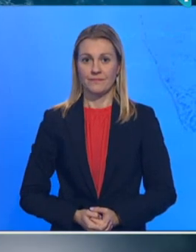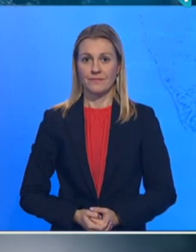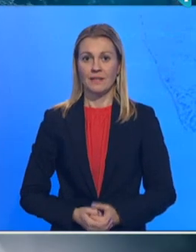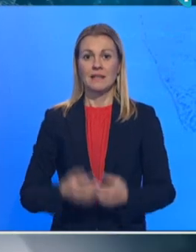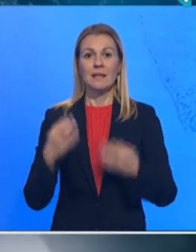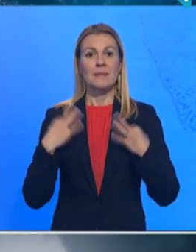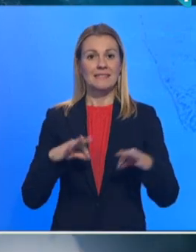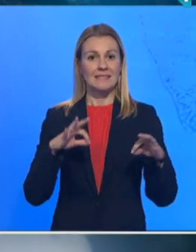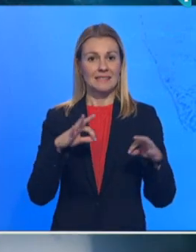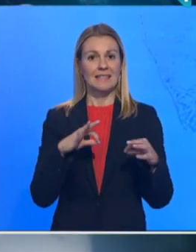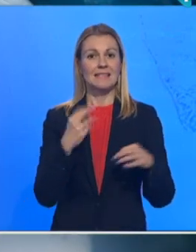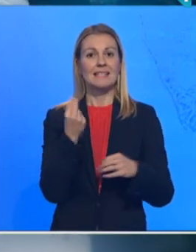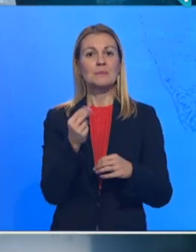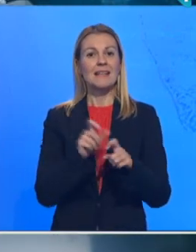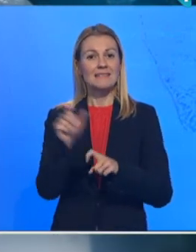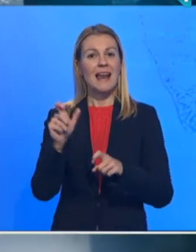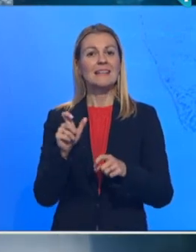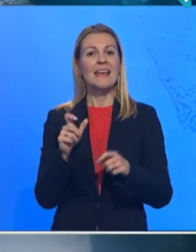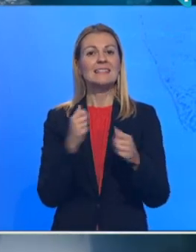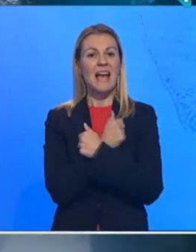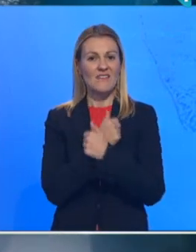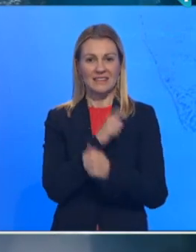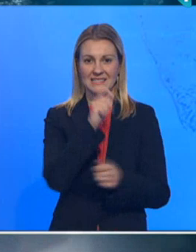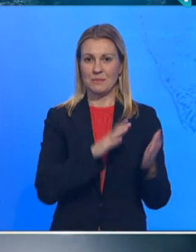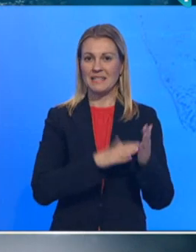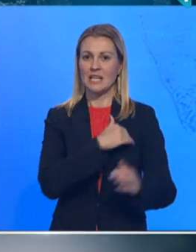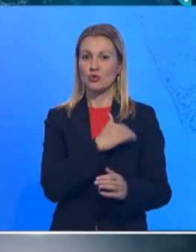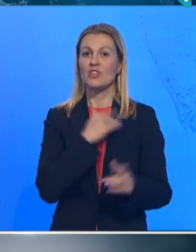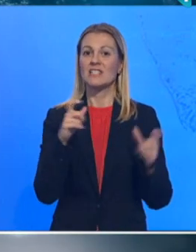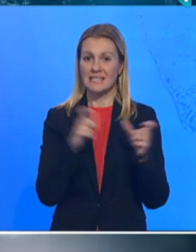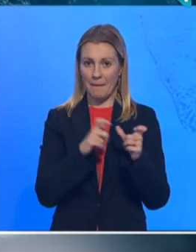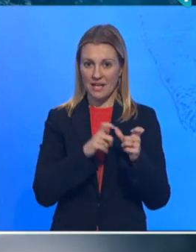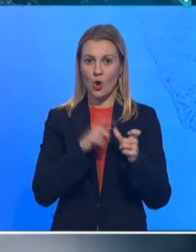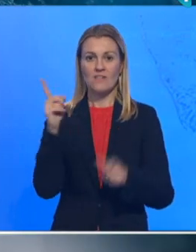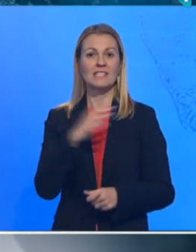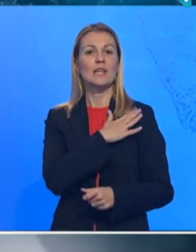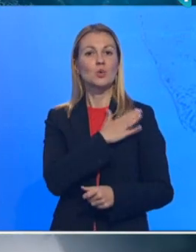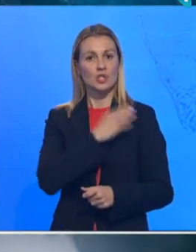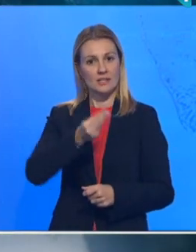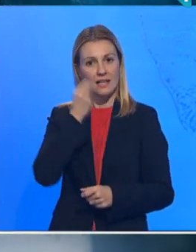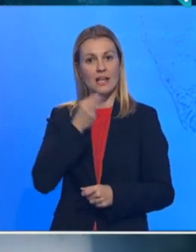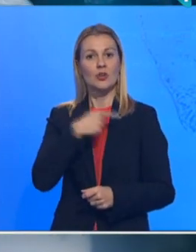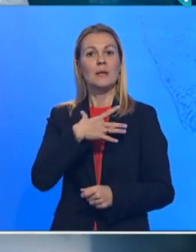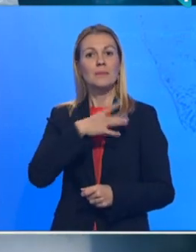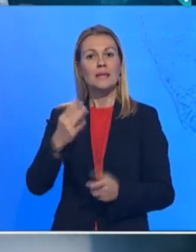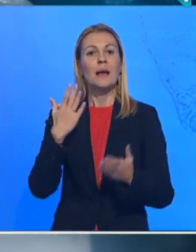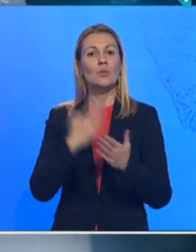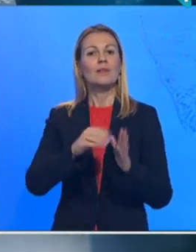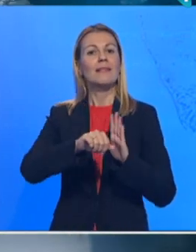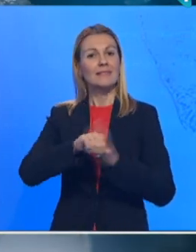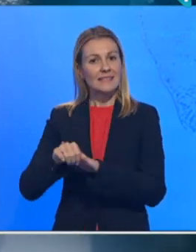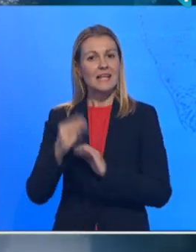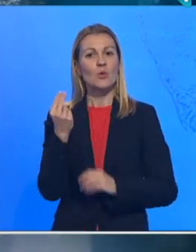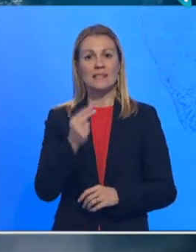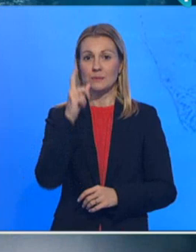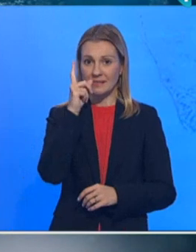Predsjednica Srpske stranke Zavetnici Milica Đurđević-Stamenkovski poručila je u Užicu da je ta lista odabrala da bude desna ruka srpskog naroda,